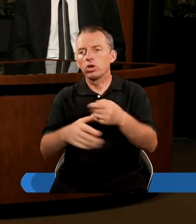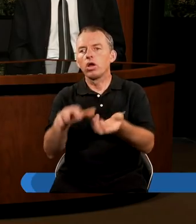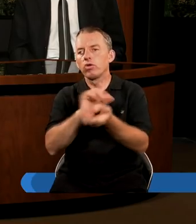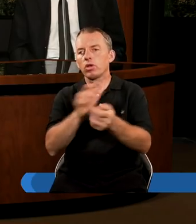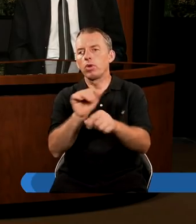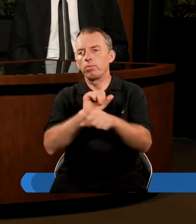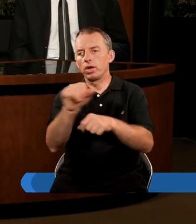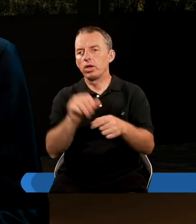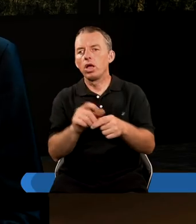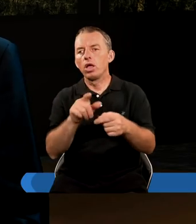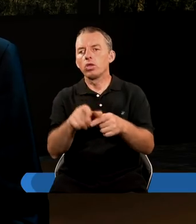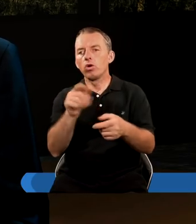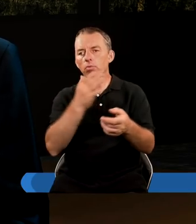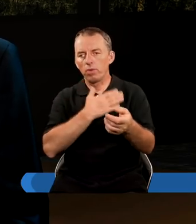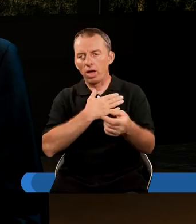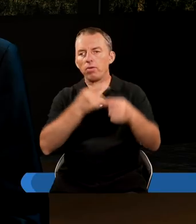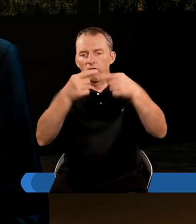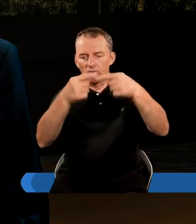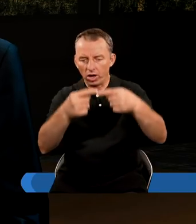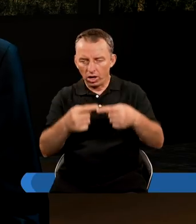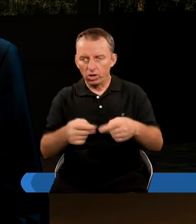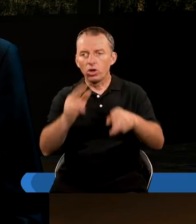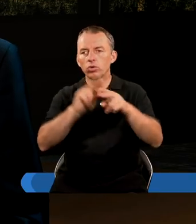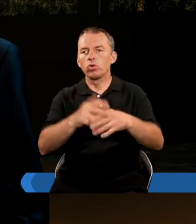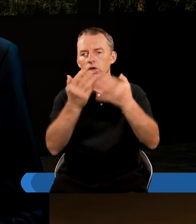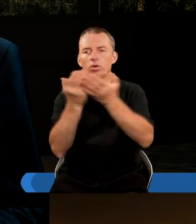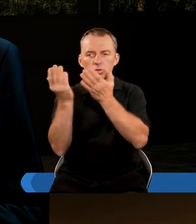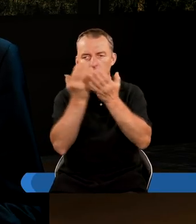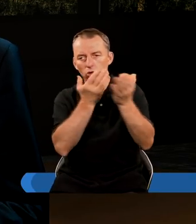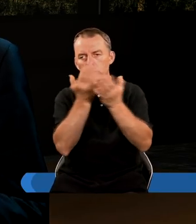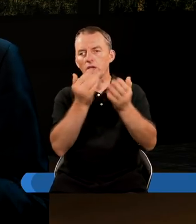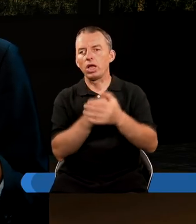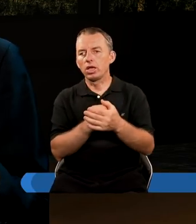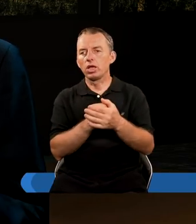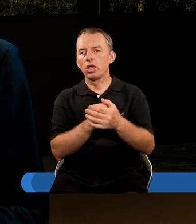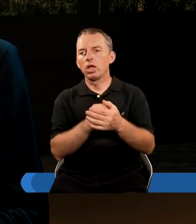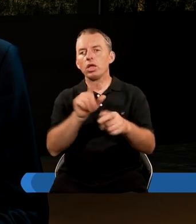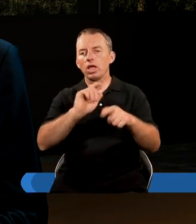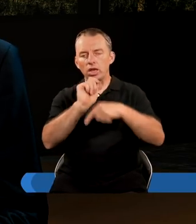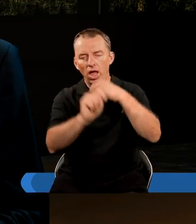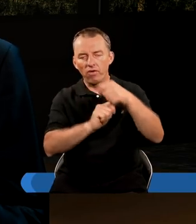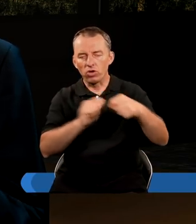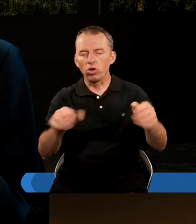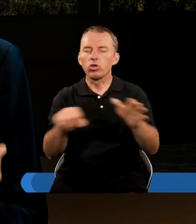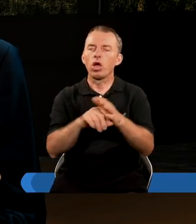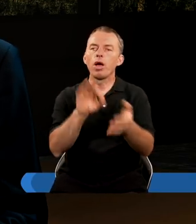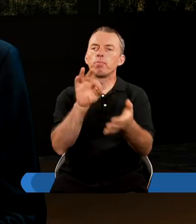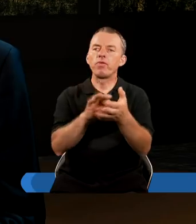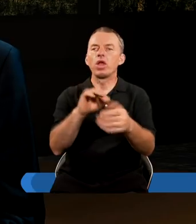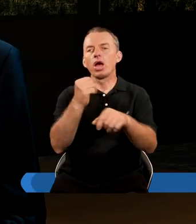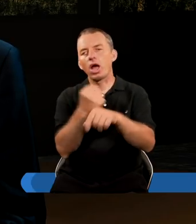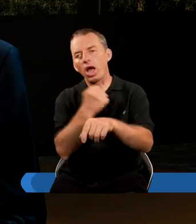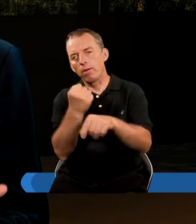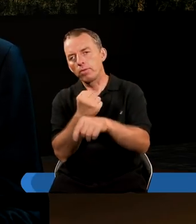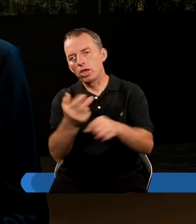sięgać? Ponieważ mamy tutaj wersety, które właśnie chciałem odczytać. Jest tu nawiązanie do pewnego kamienia,